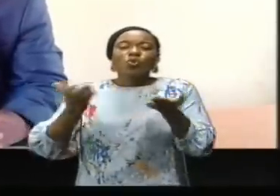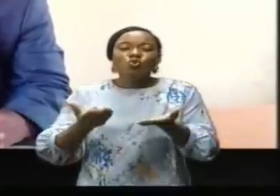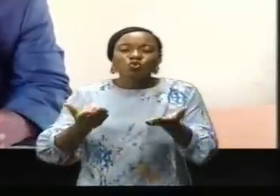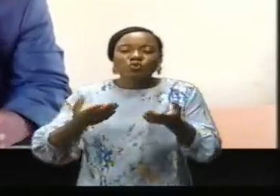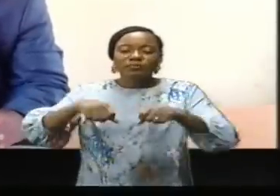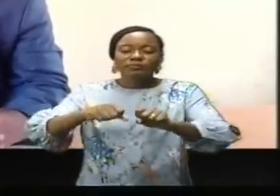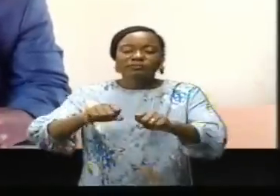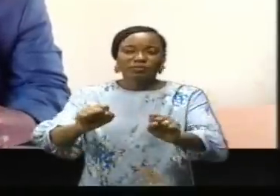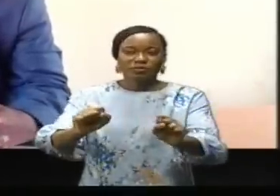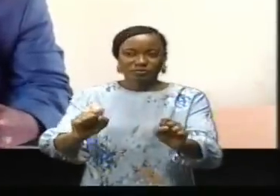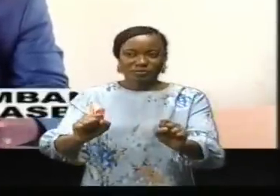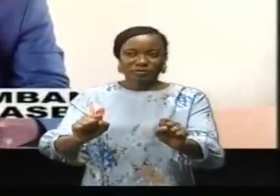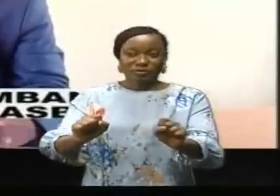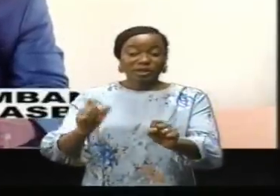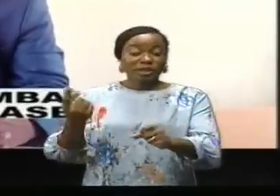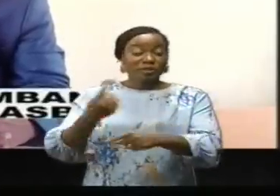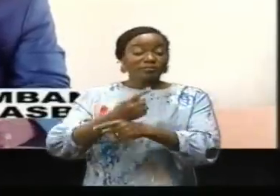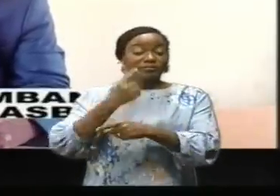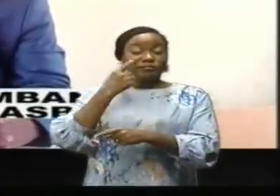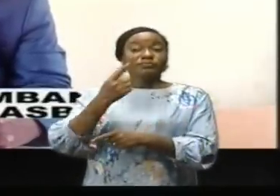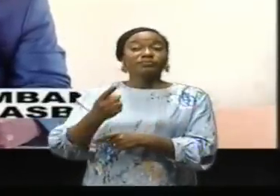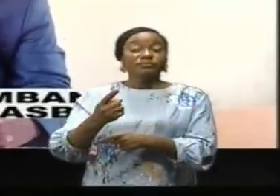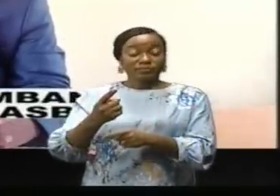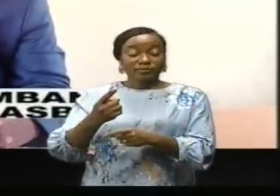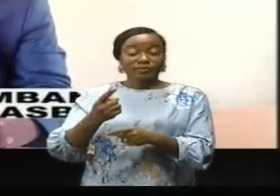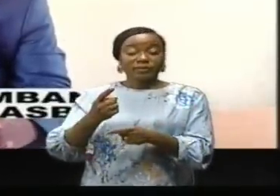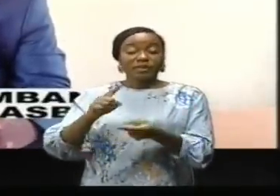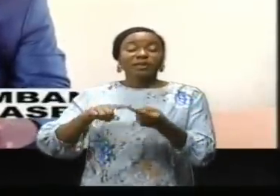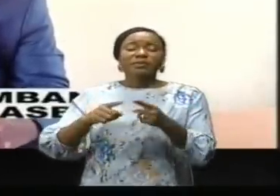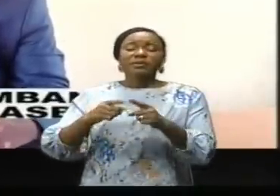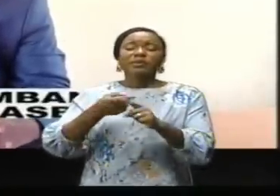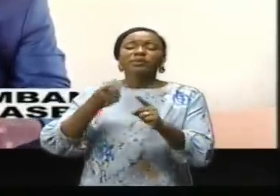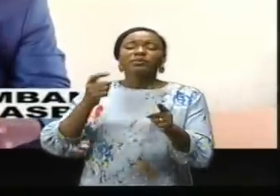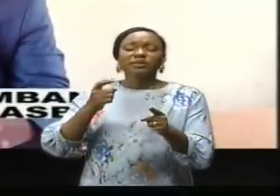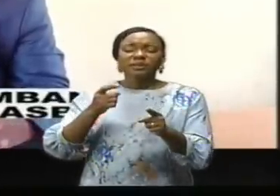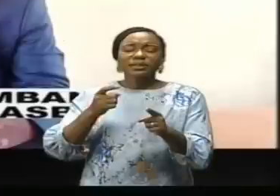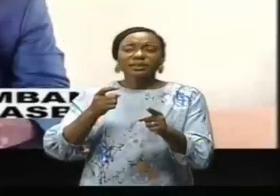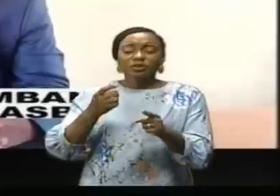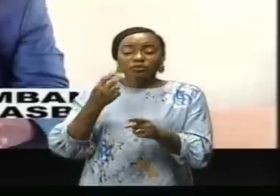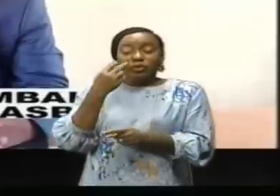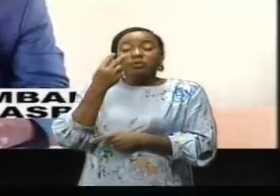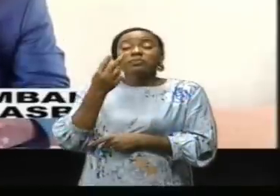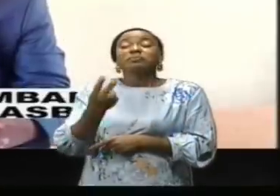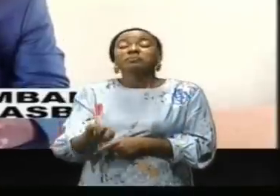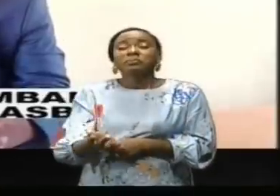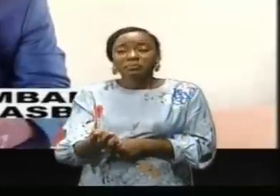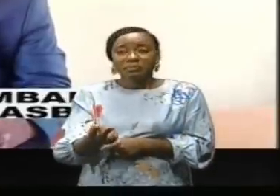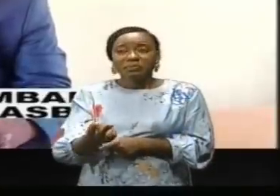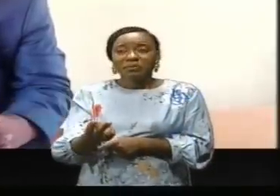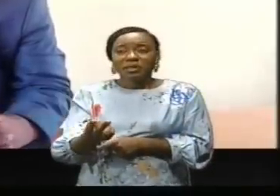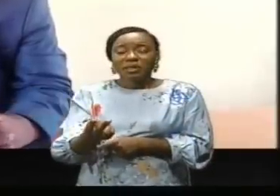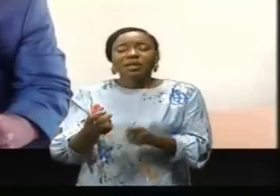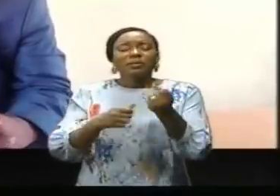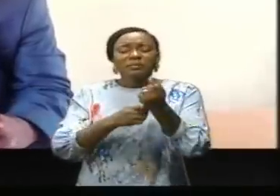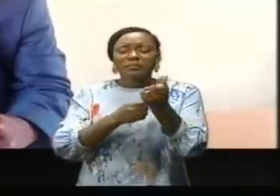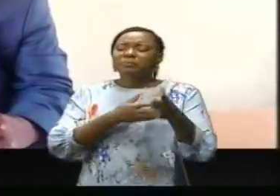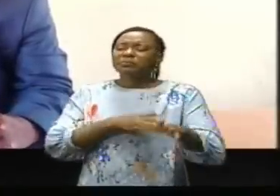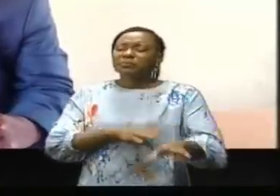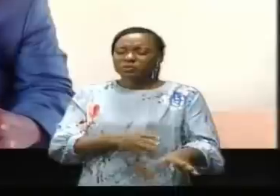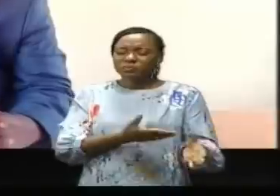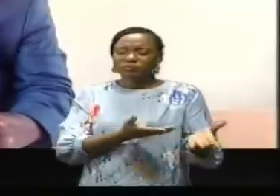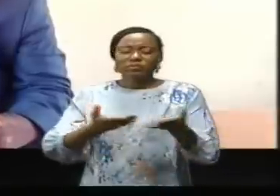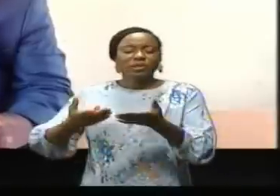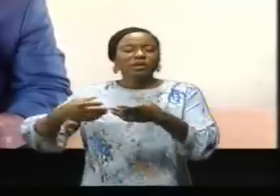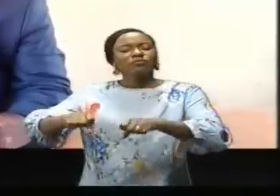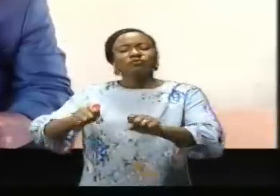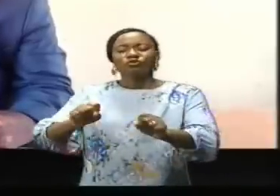Une fois que j'étais avec des amis qui sont venus de quelque part, nous avons vu un cadavre transporté sur